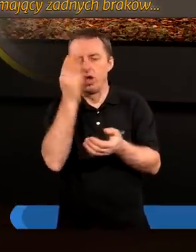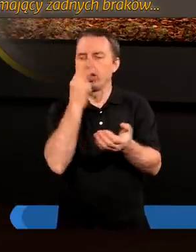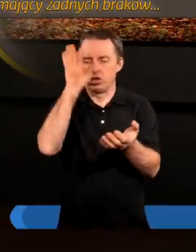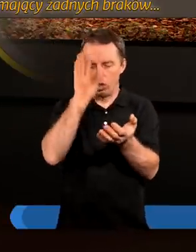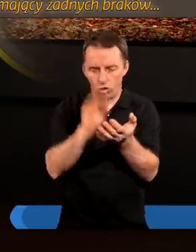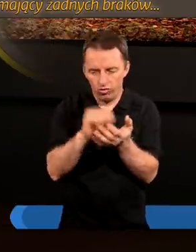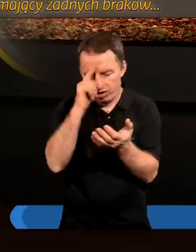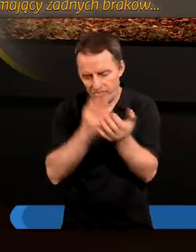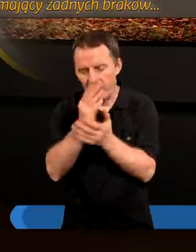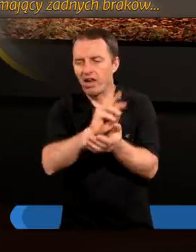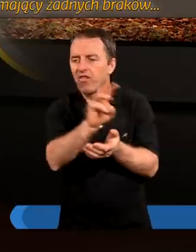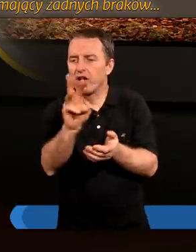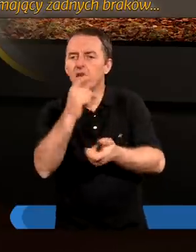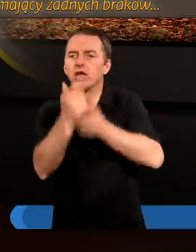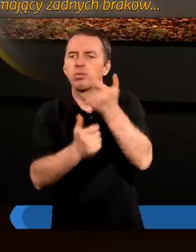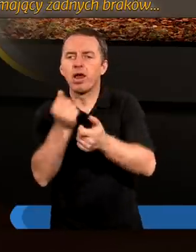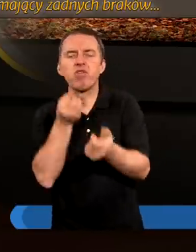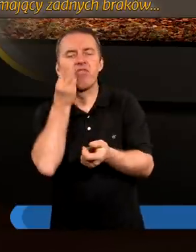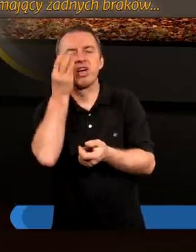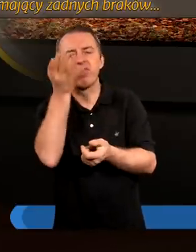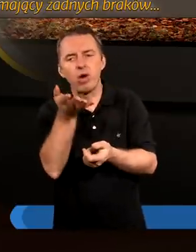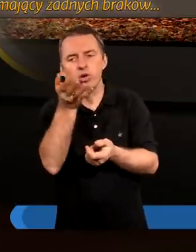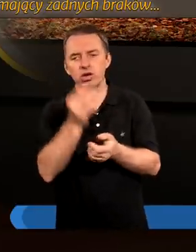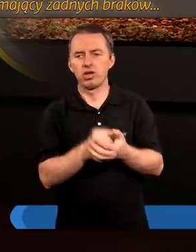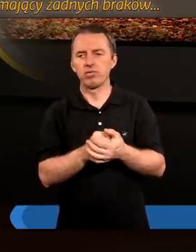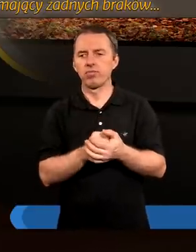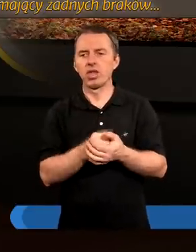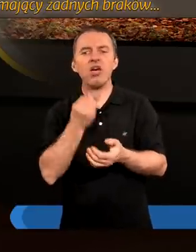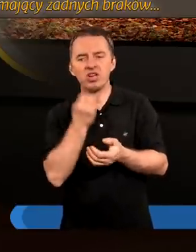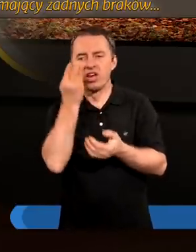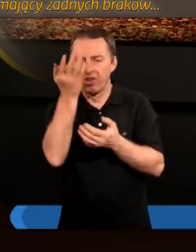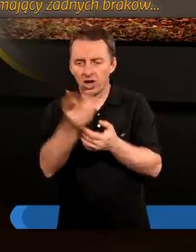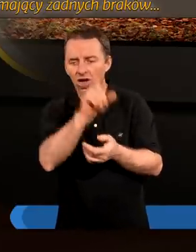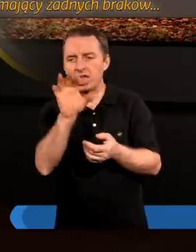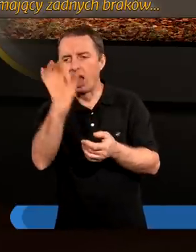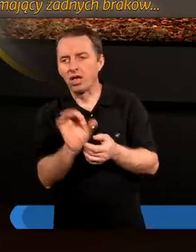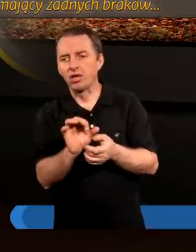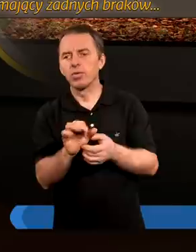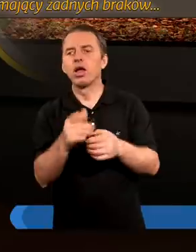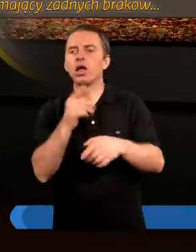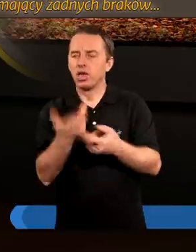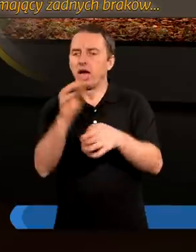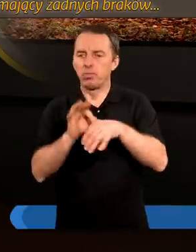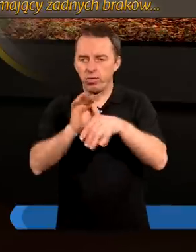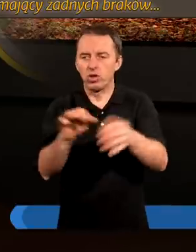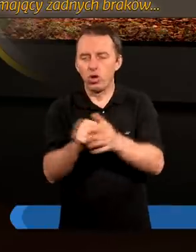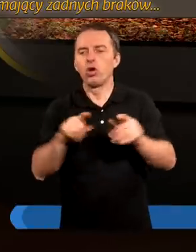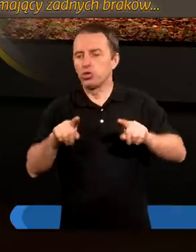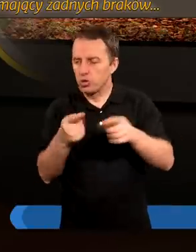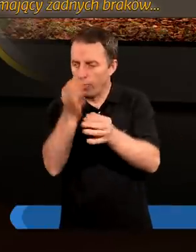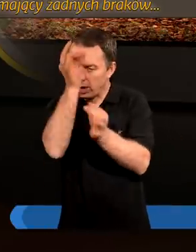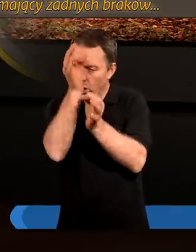doświadczenie wiary waszej sprawia wytrwałość. Wytrwałość zaś niech prowadzi do dzieła